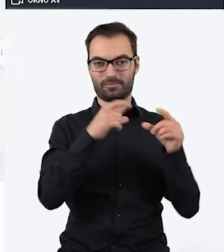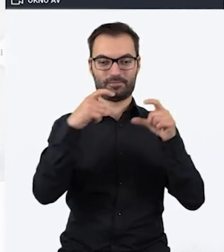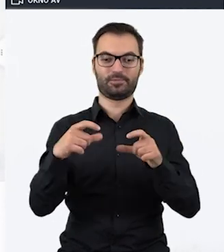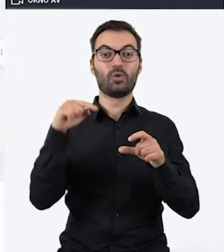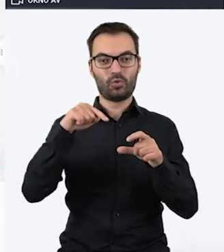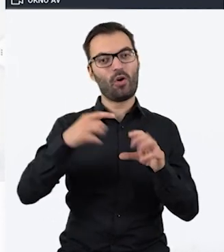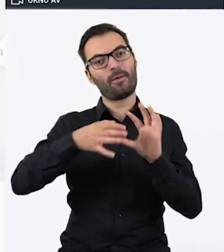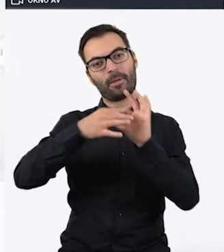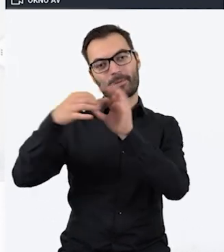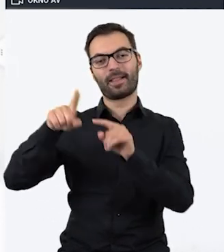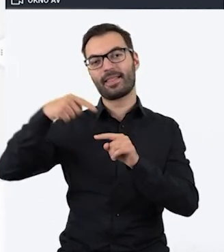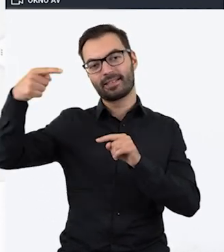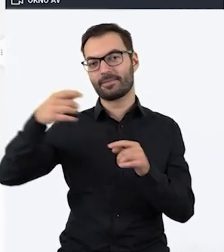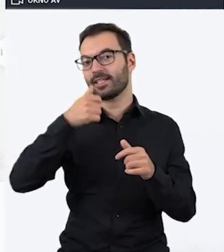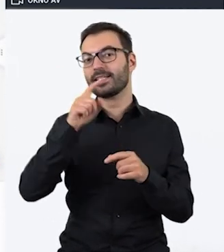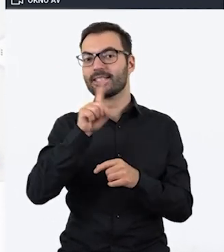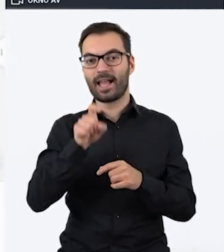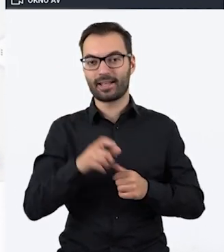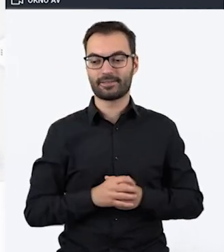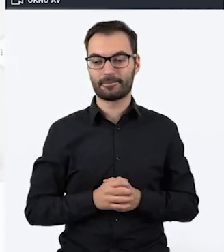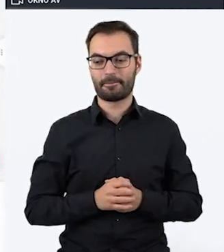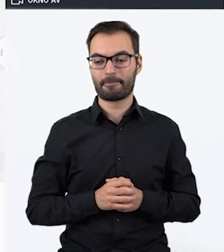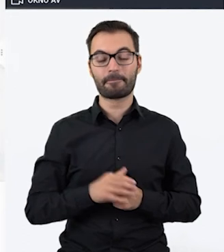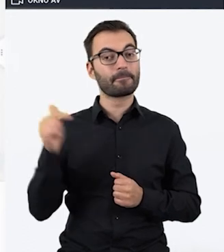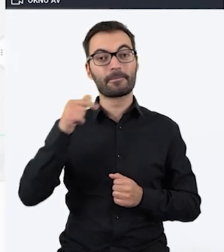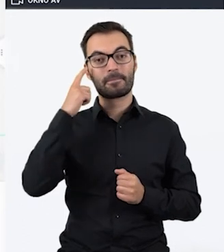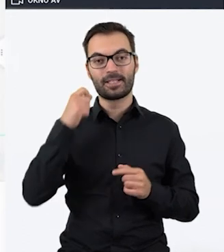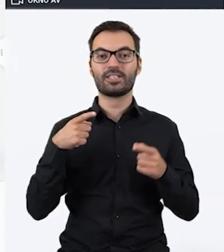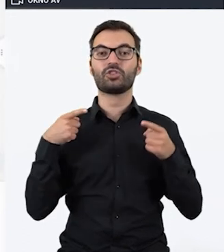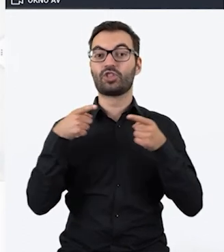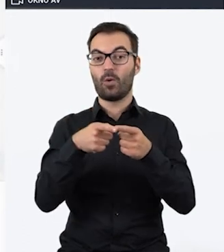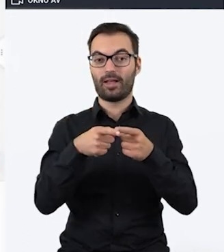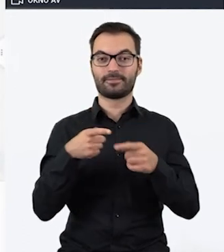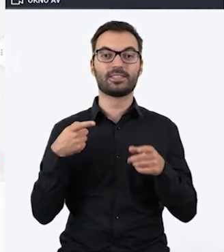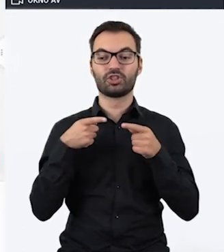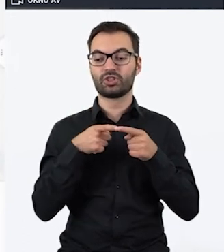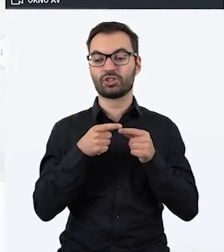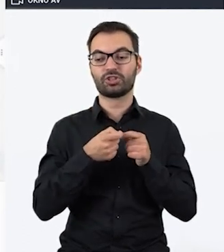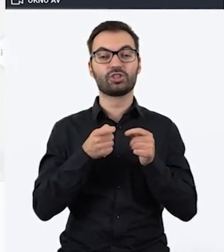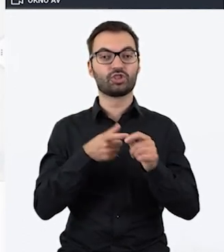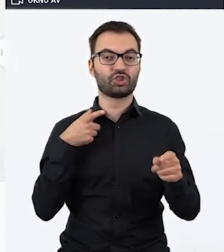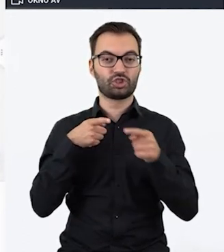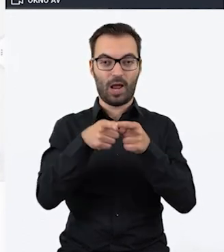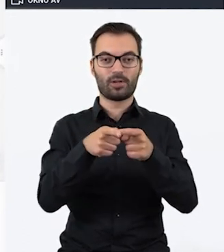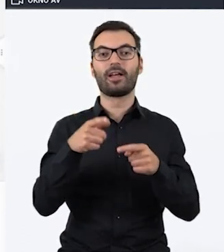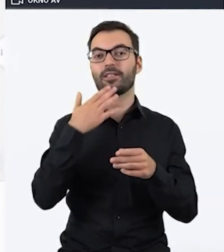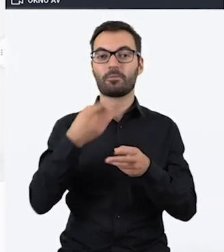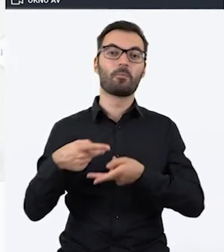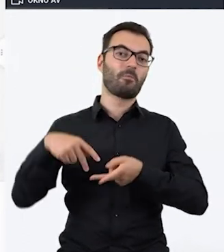zagadkach. I oczywiście nie możemy zapomnieć o strzałce, która umożliwi uczestnikom powrót do pomieszczenia.